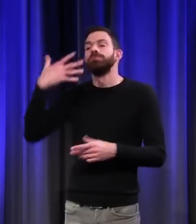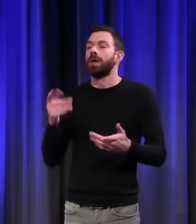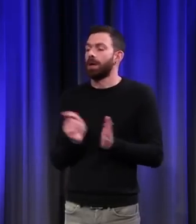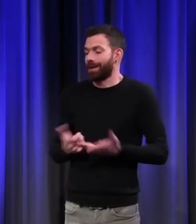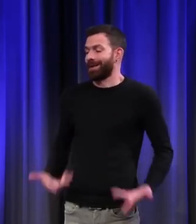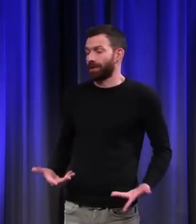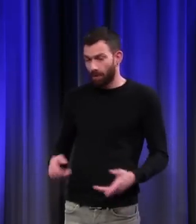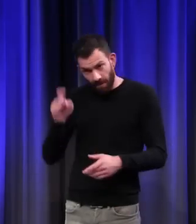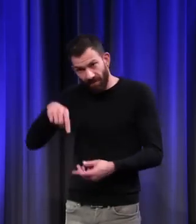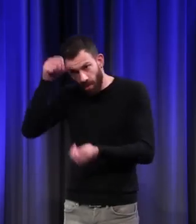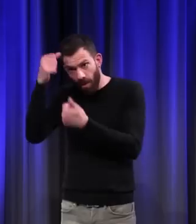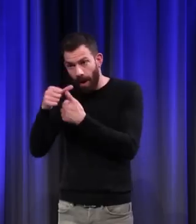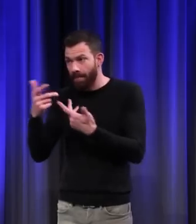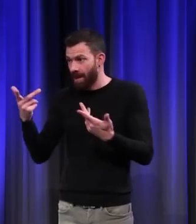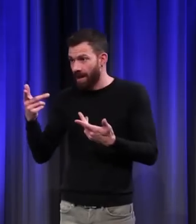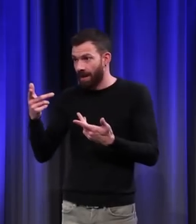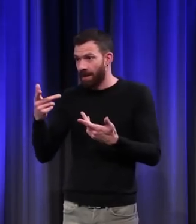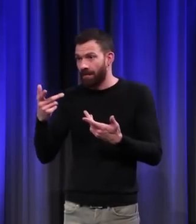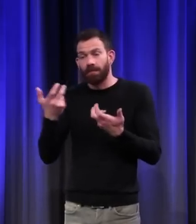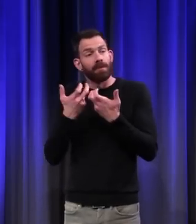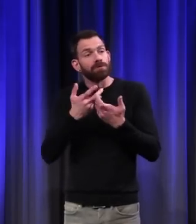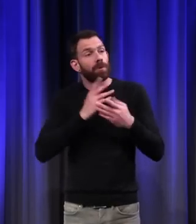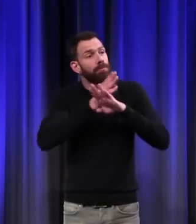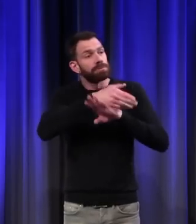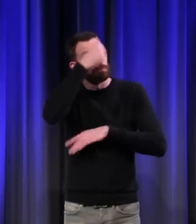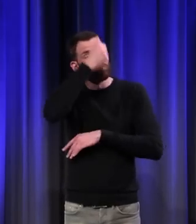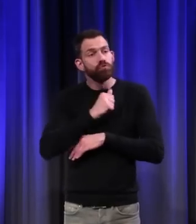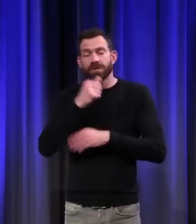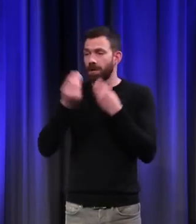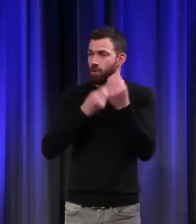Il faut s'en souvenir, quand on visite un musée ou une exposition.